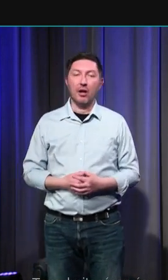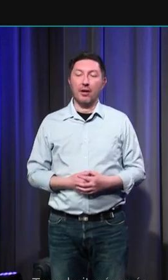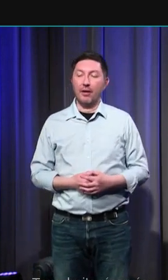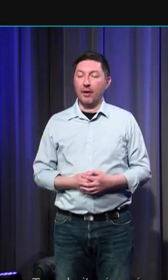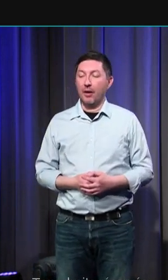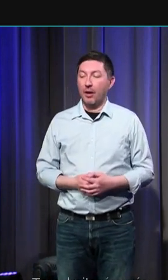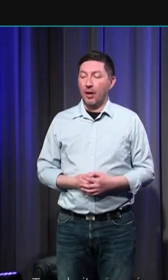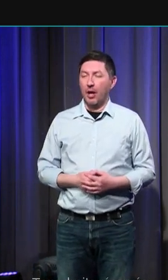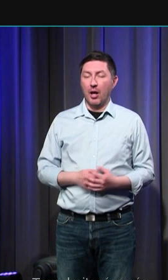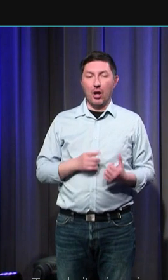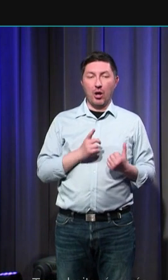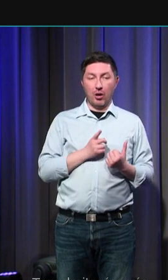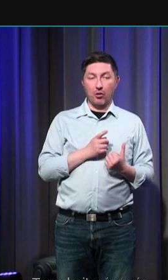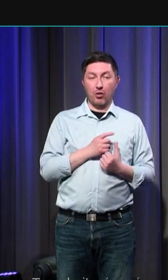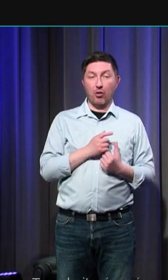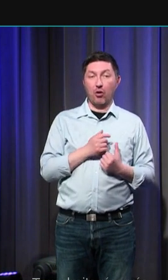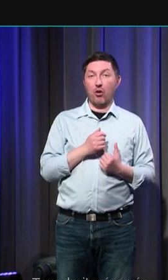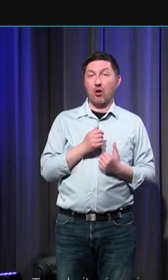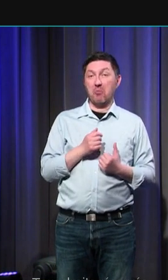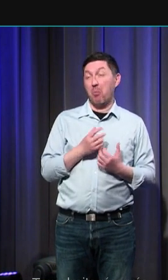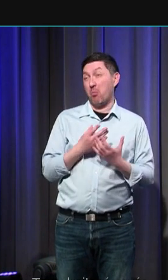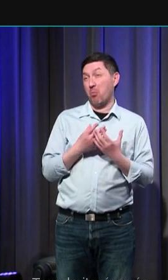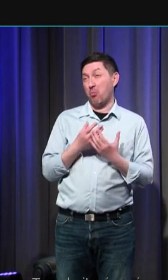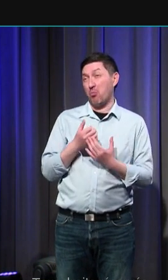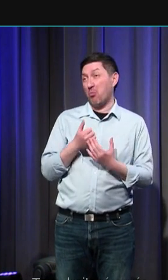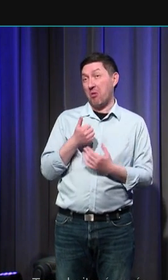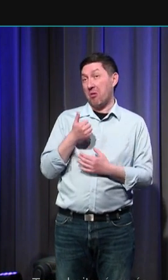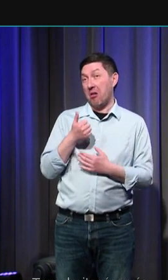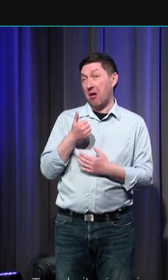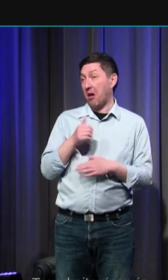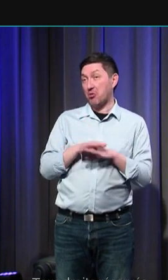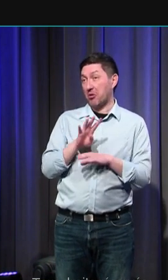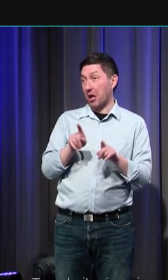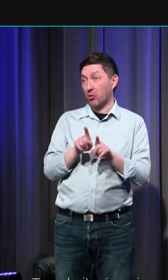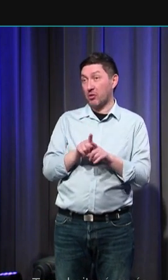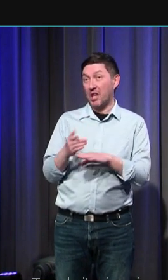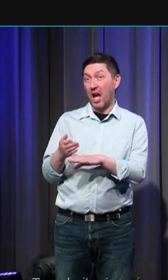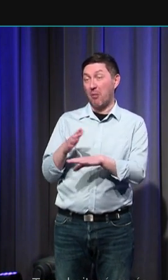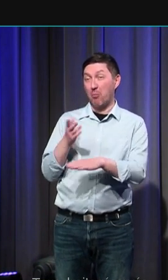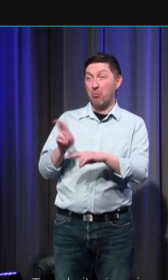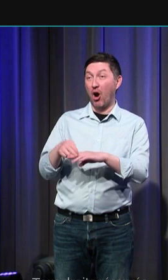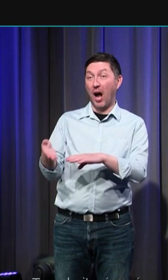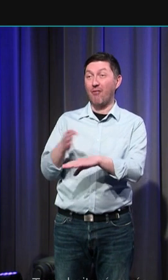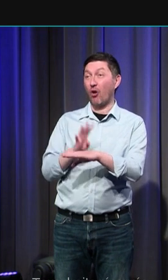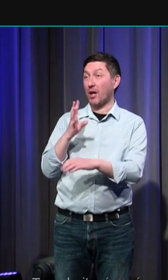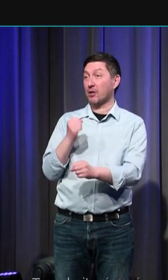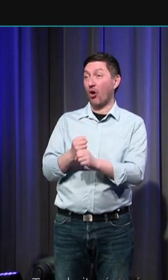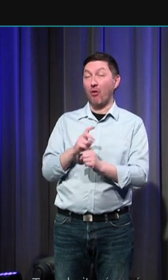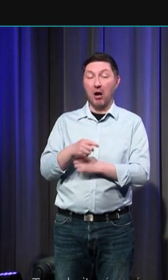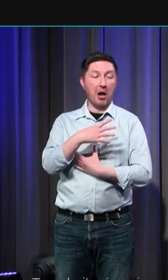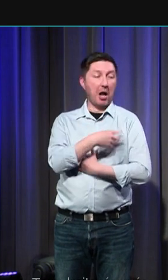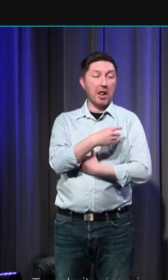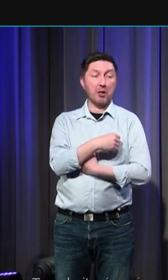un peu plus meurt avant quatre ans pareil les affres du sevrage tant qu'un enfant est allaité il est